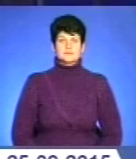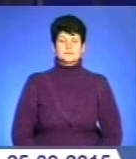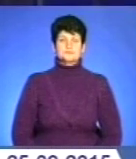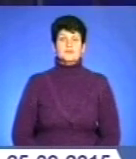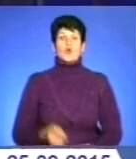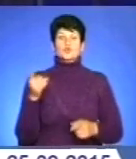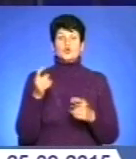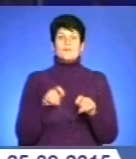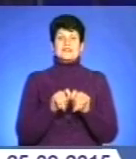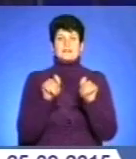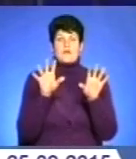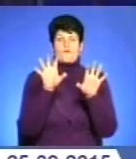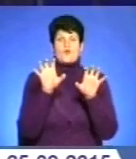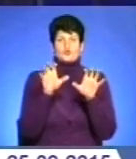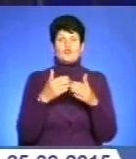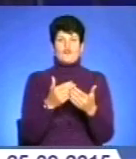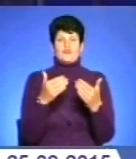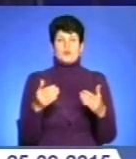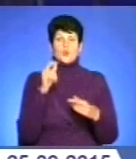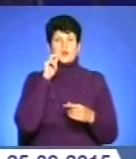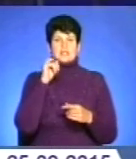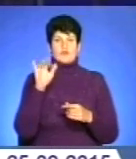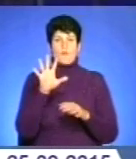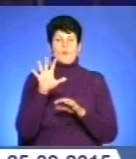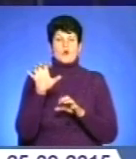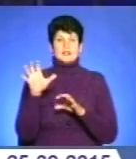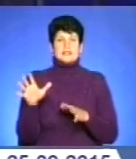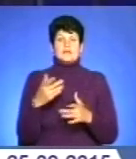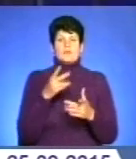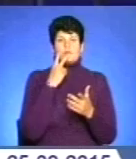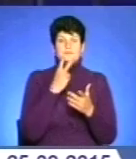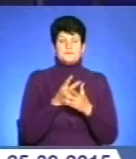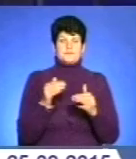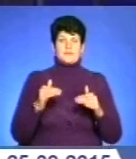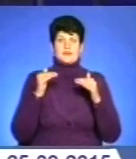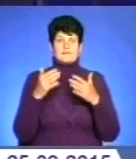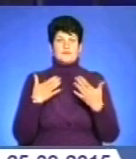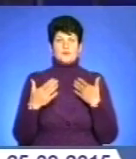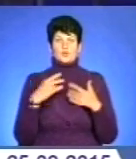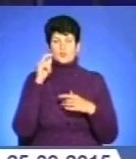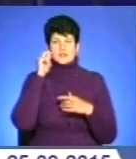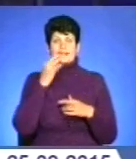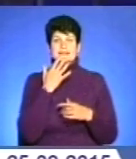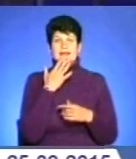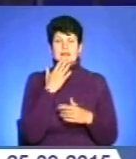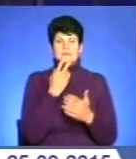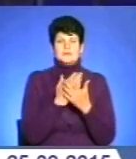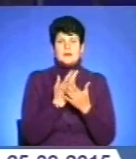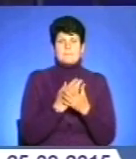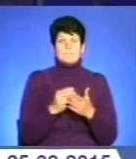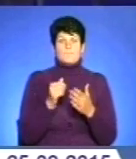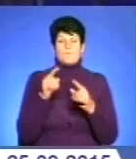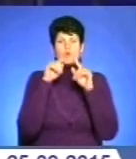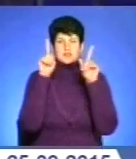У Тернополі відкрили фотовиставку «Україна у портретах». У світлинах домінують піднесене ставлення українців до національної символіки, портрети